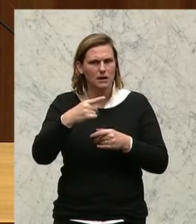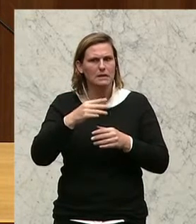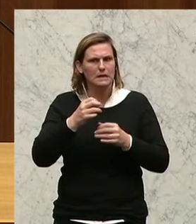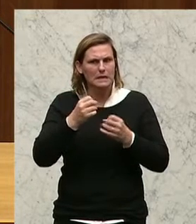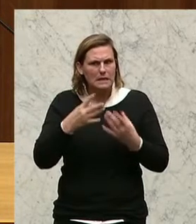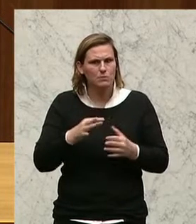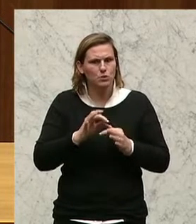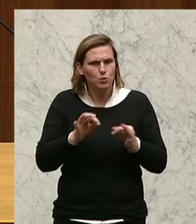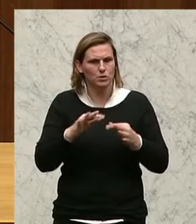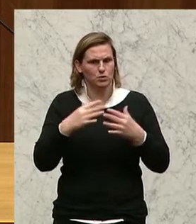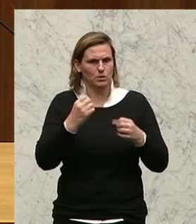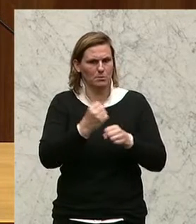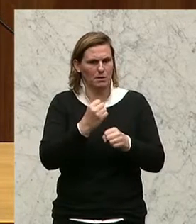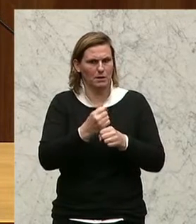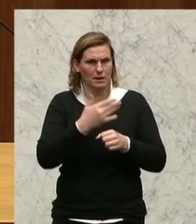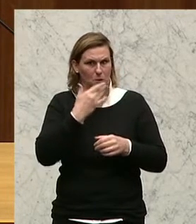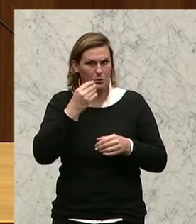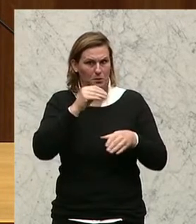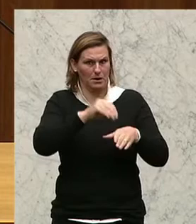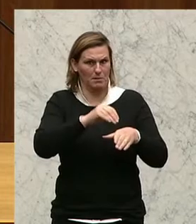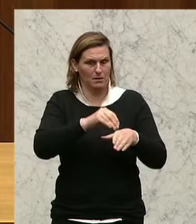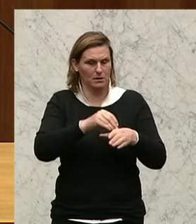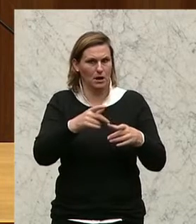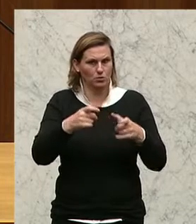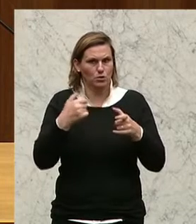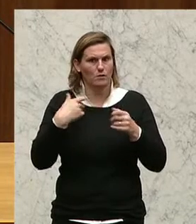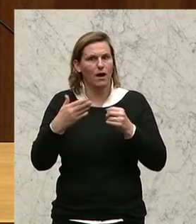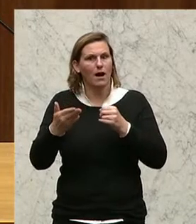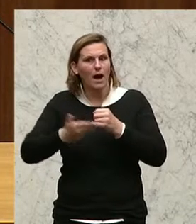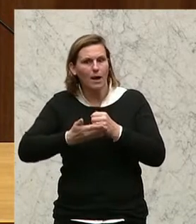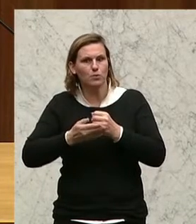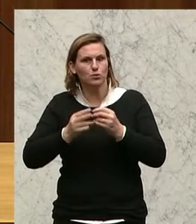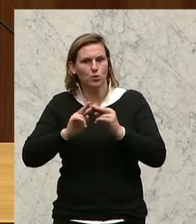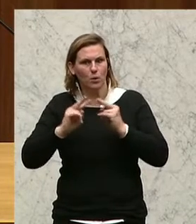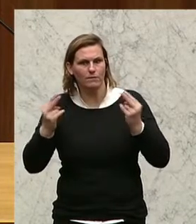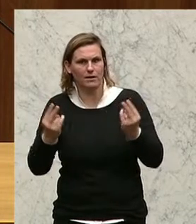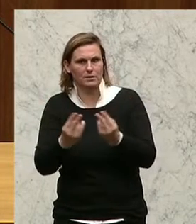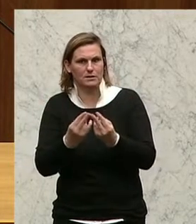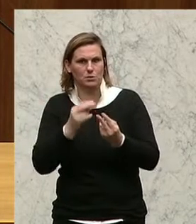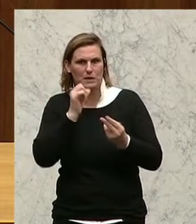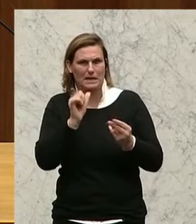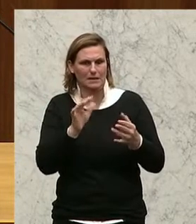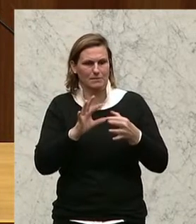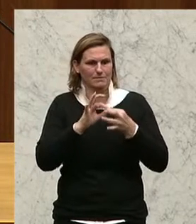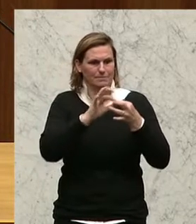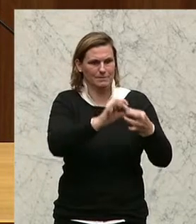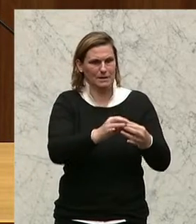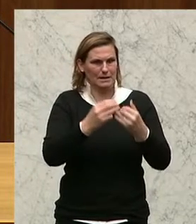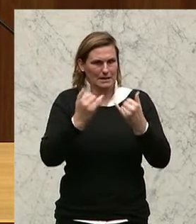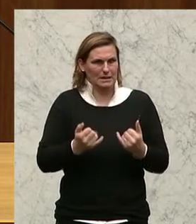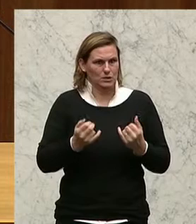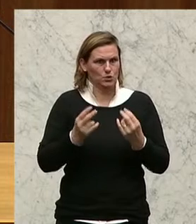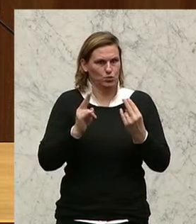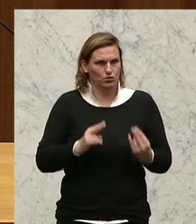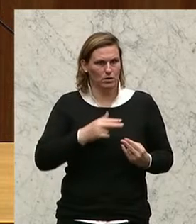Ich möchte es nur ein bisschen korrigieren, ich habe es nicht im Ausschuss gesagt, es war bei der Armutskonferenz und es bezog sich auch nicht auf den derzeitigen Zustand im Sozialausschuss, sondern